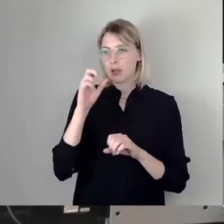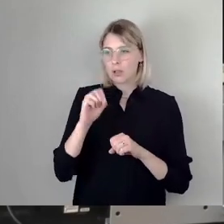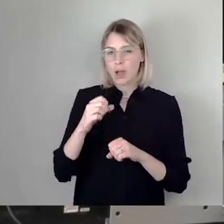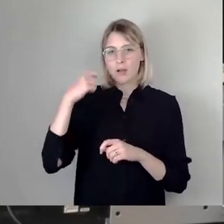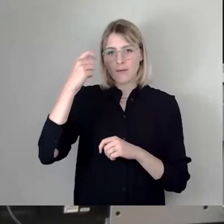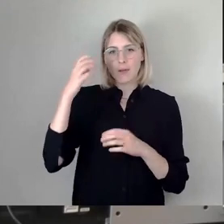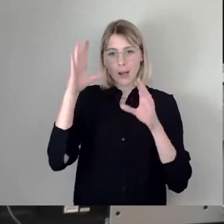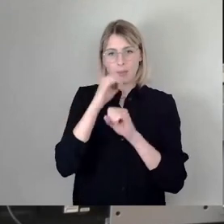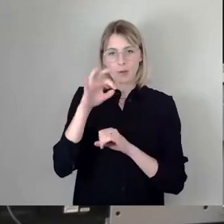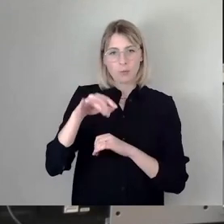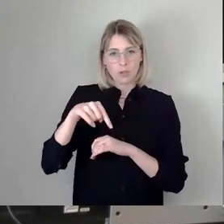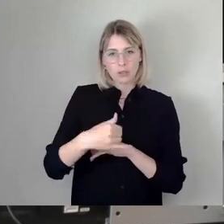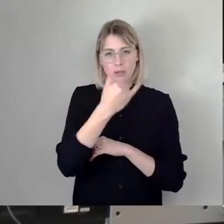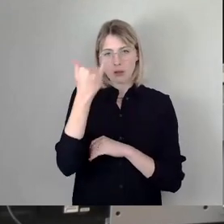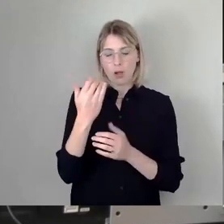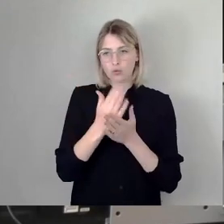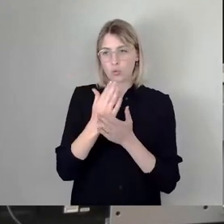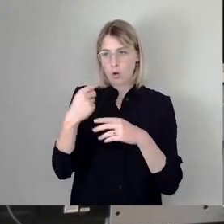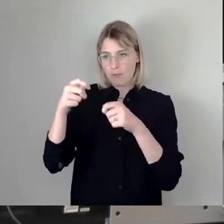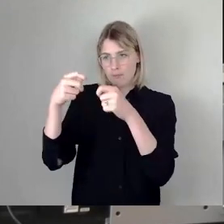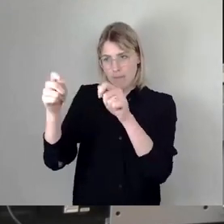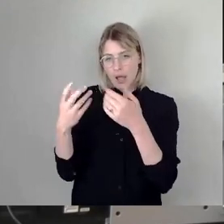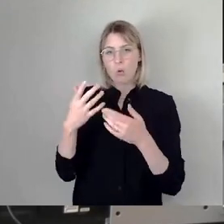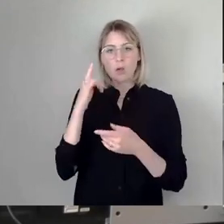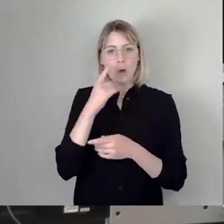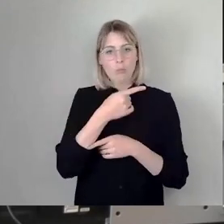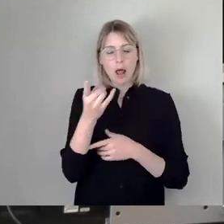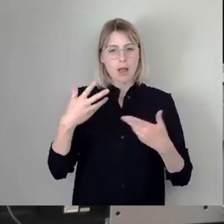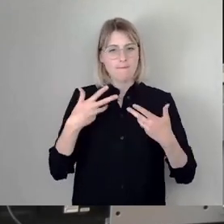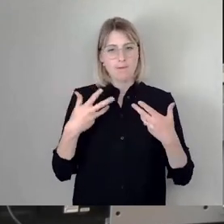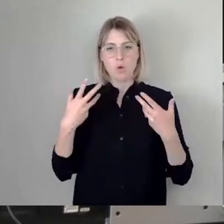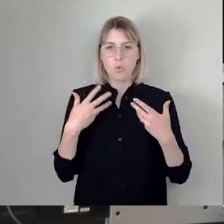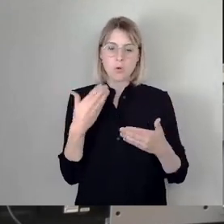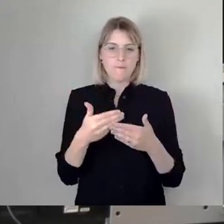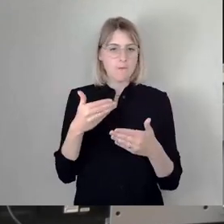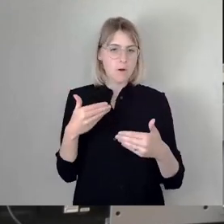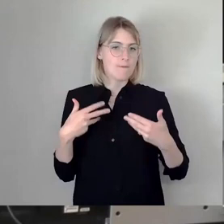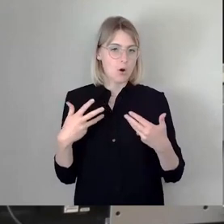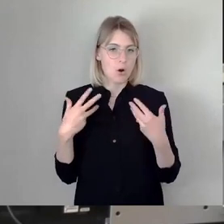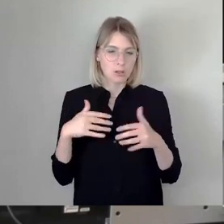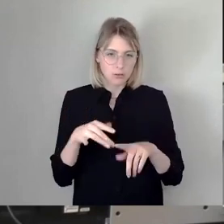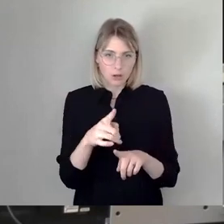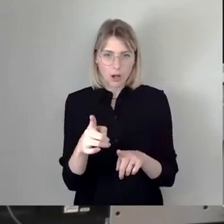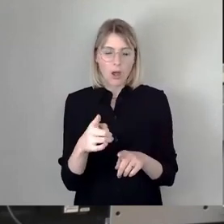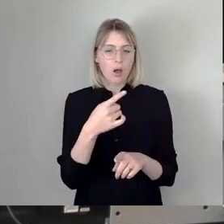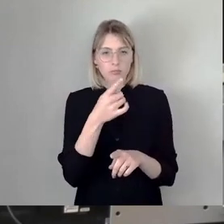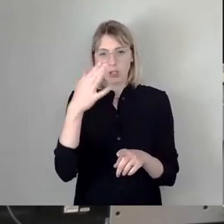aufgebaut. Und ich glaube, die Vorfreude ist schon bei allen da. Wir kennen diese